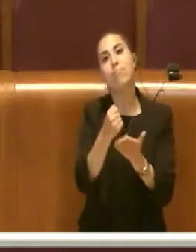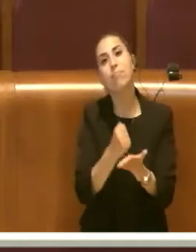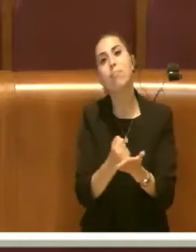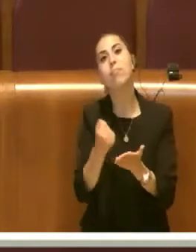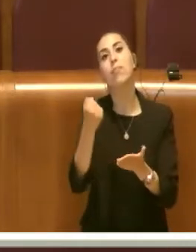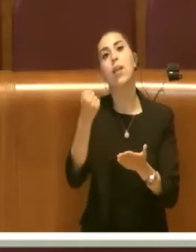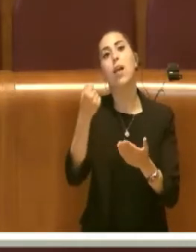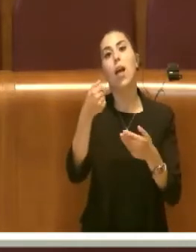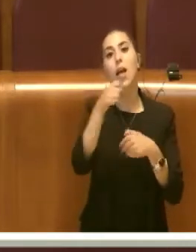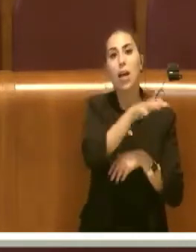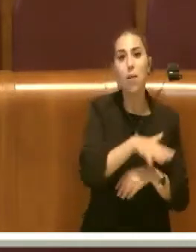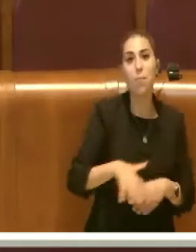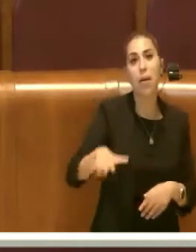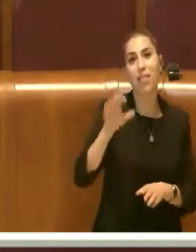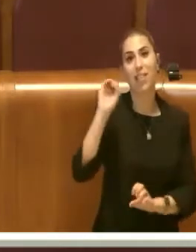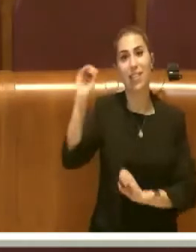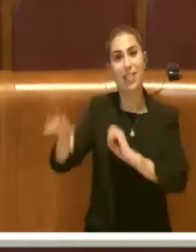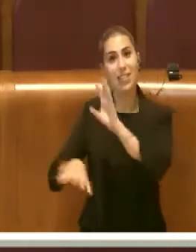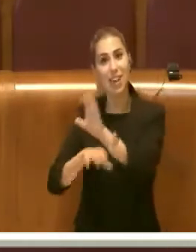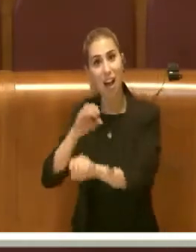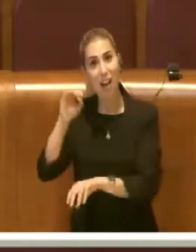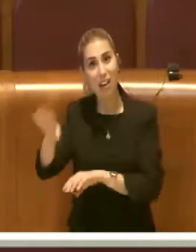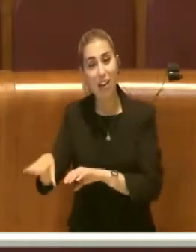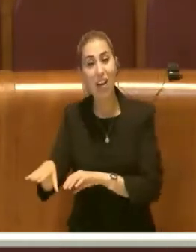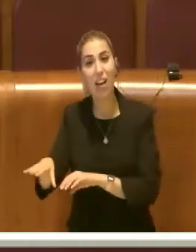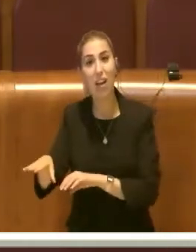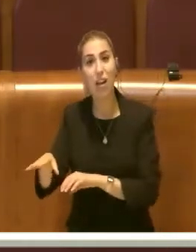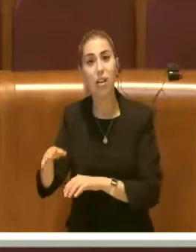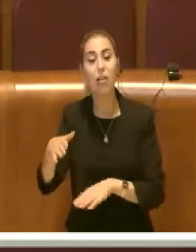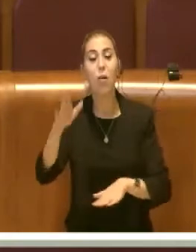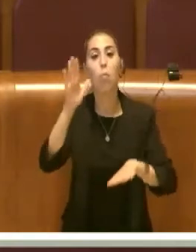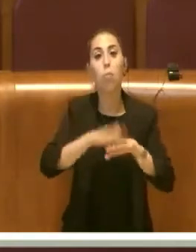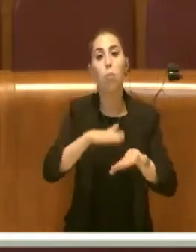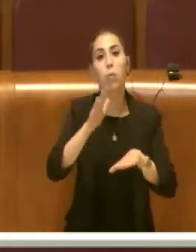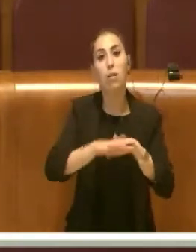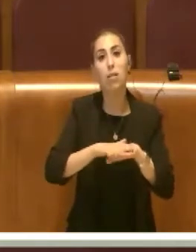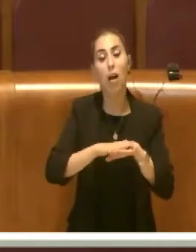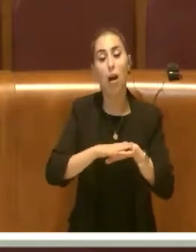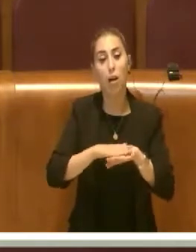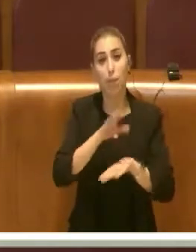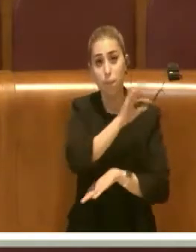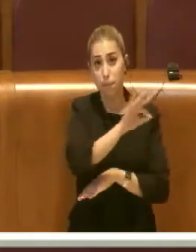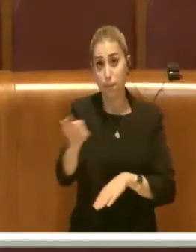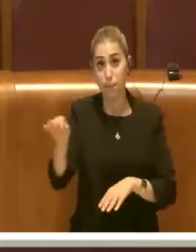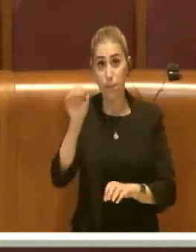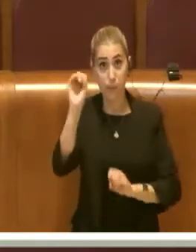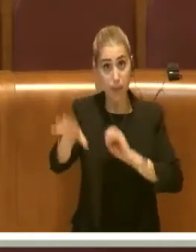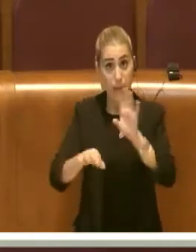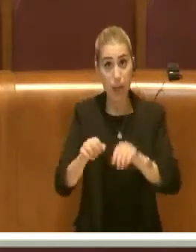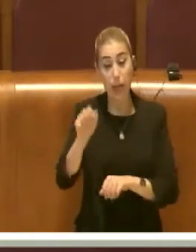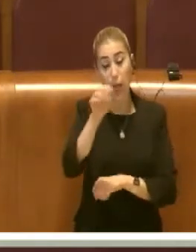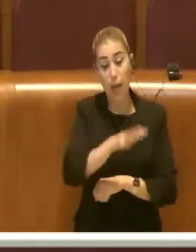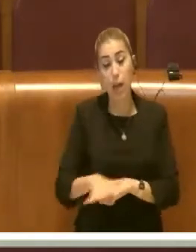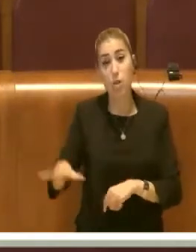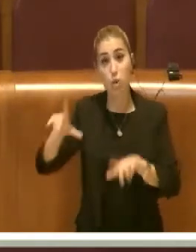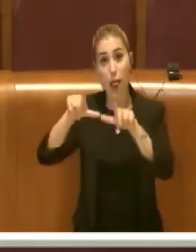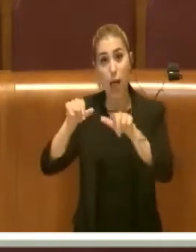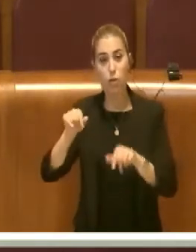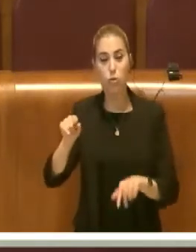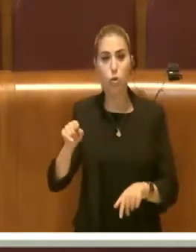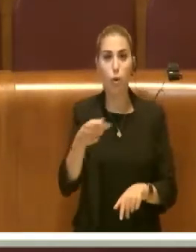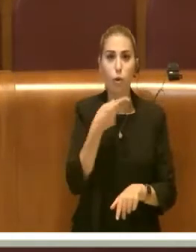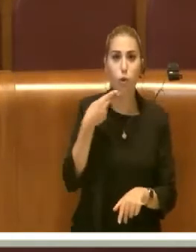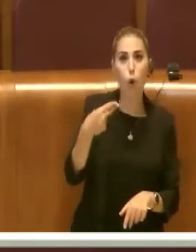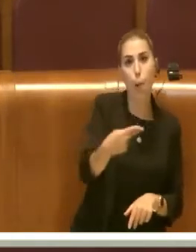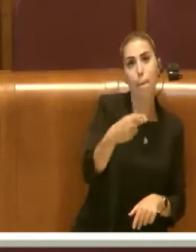impianti e discariche, nonché del proprietario di alcune discariche nel Lazio. Un certo